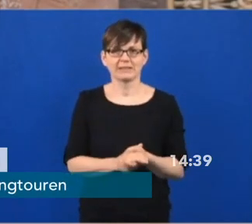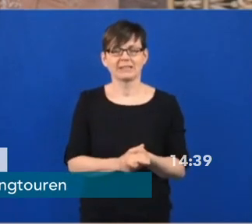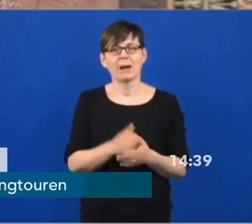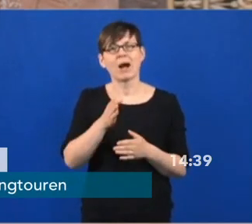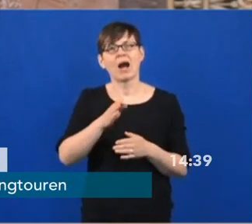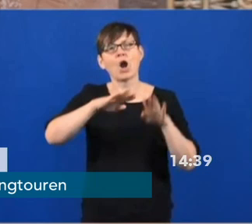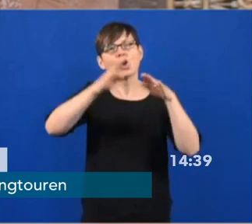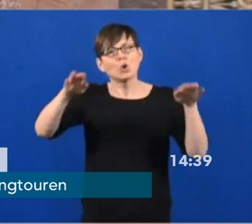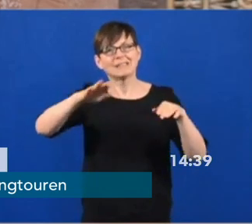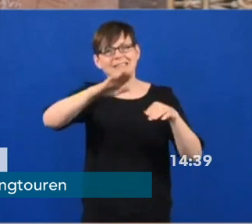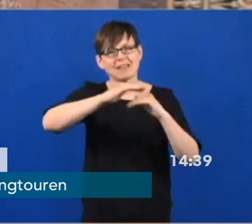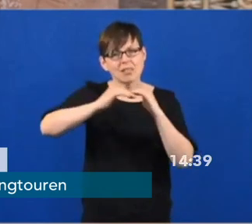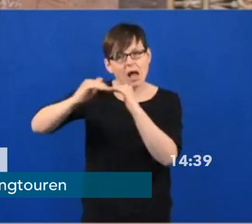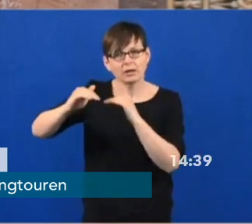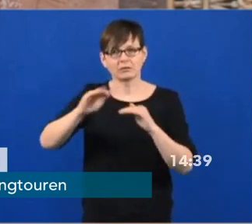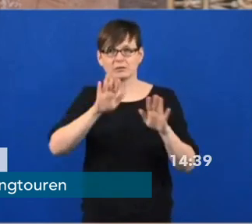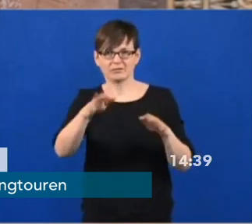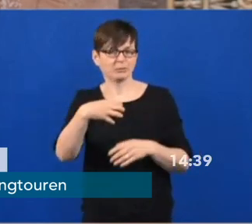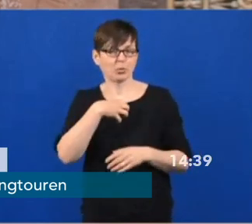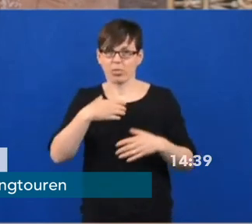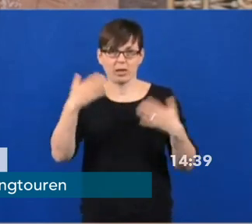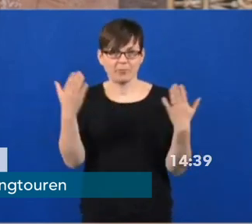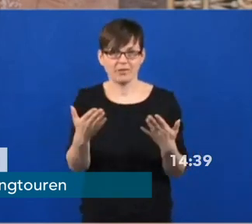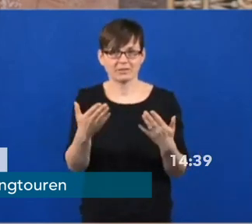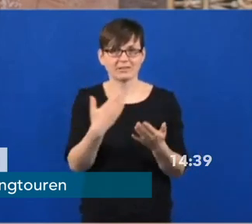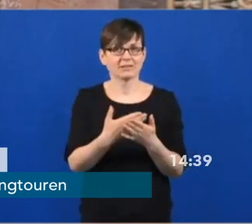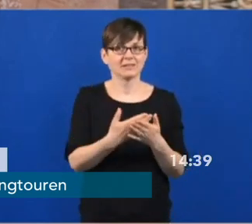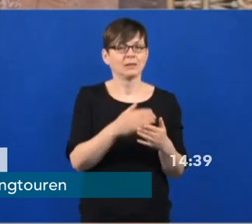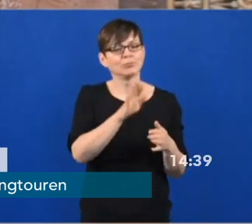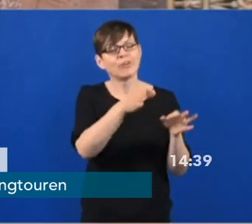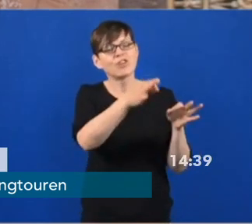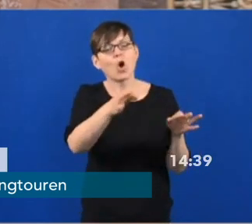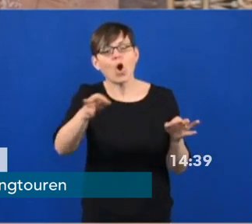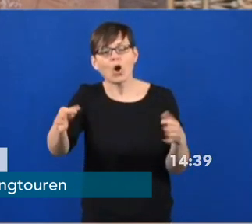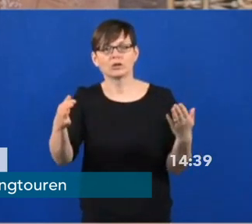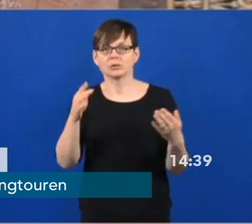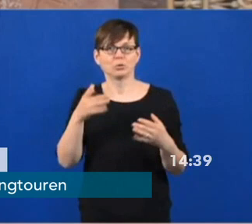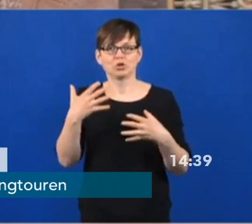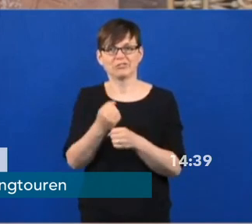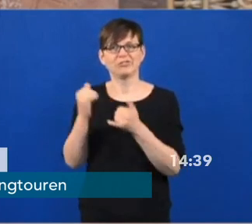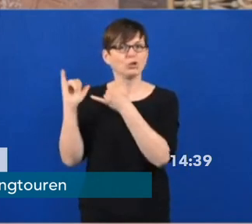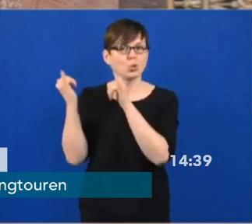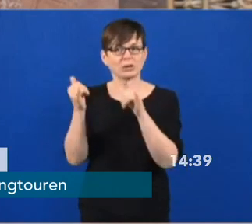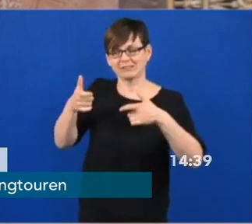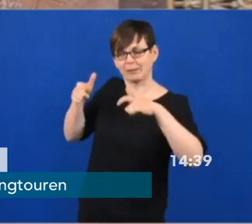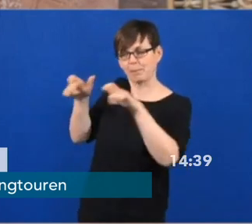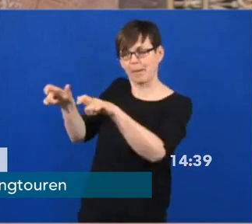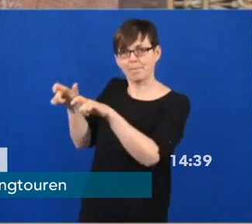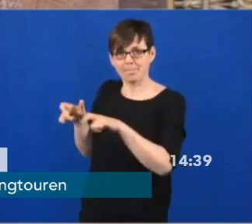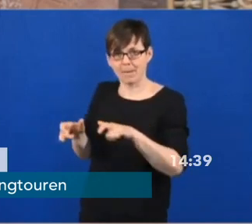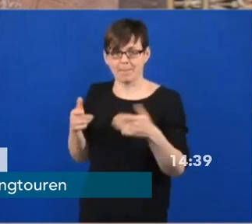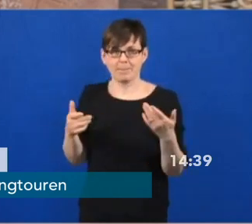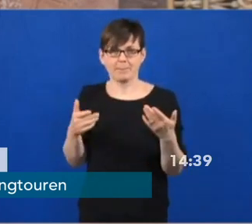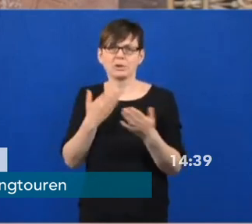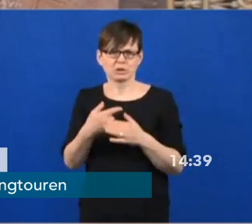sie ihre Orte jetzt von diesen touristischen Bewegungen freihalten wollen. Und deswegen sehe ich diese